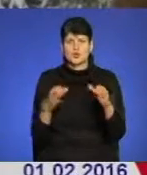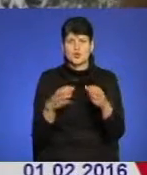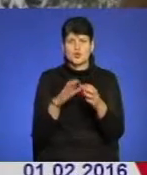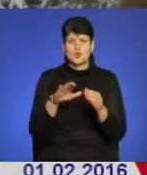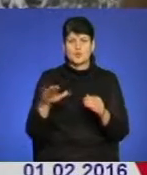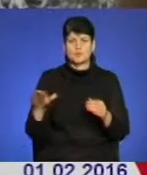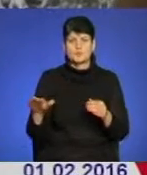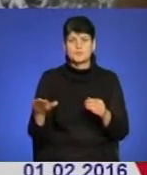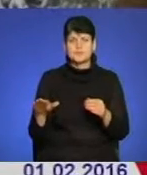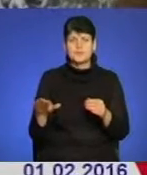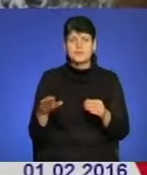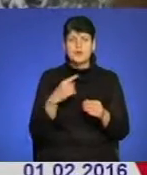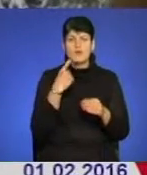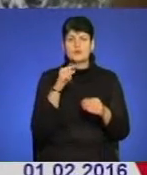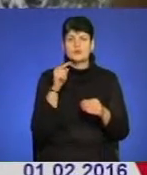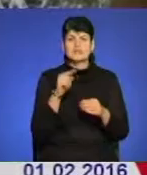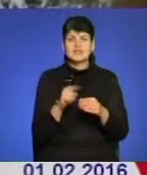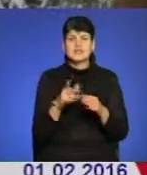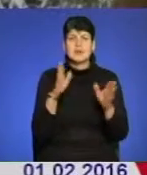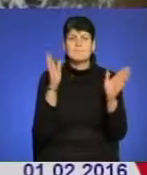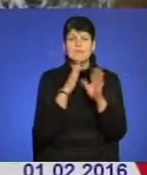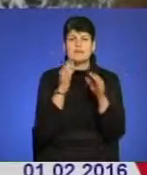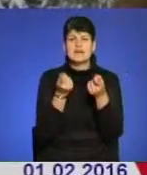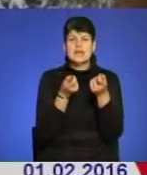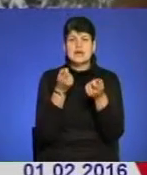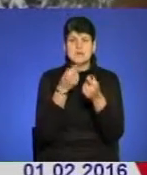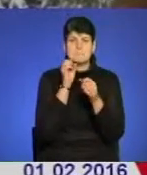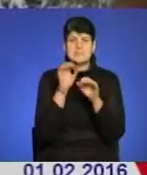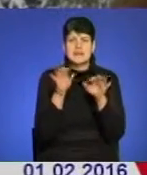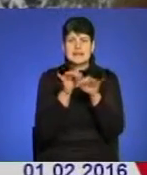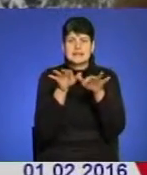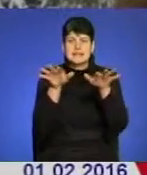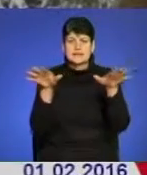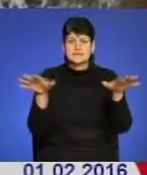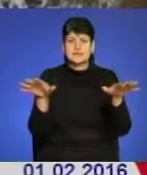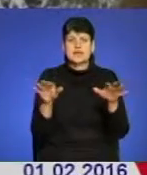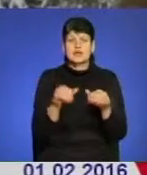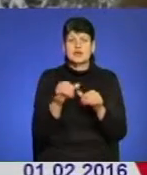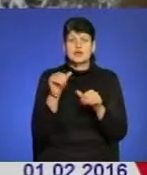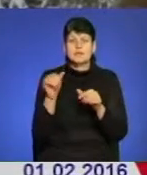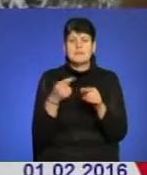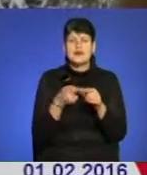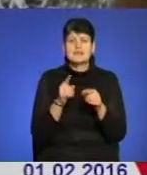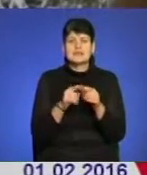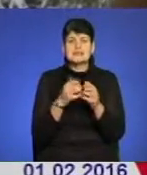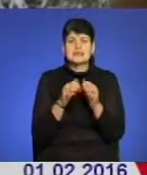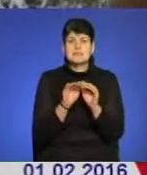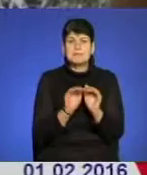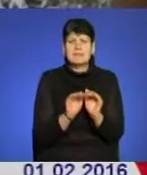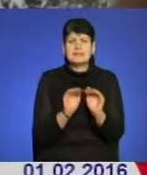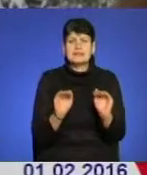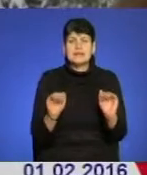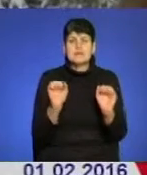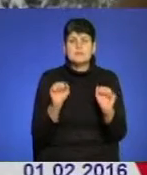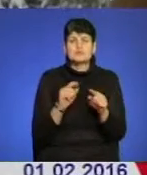Ми говоримо про те, що це повітрянокраплинний механізм передачі. Відповідно, зокрема, серед таких маленьких дітей може